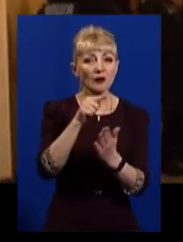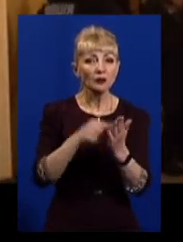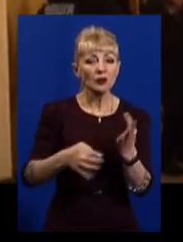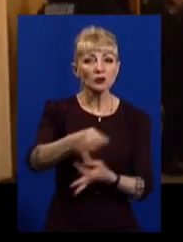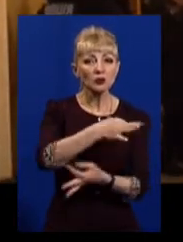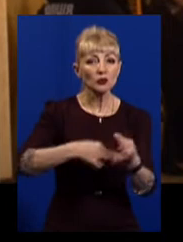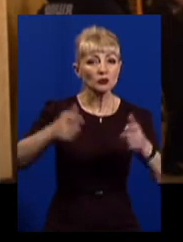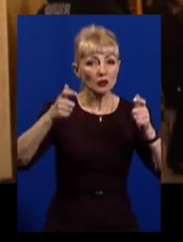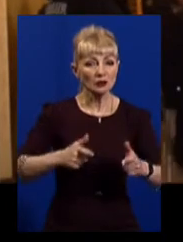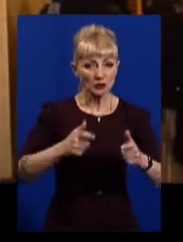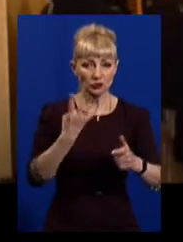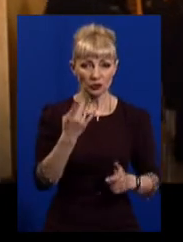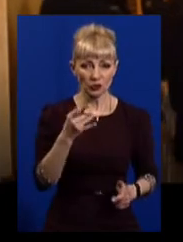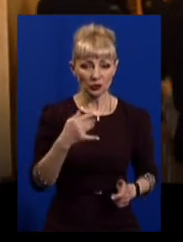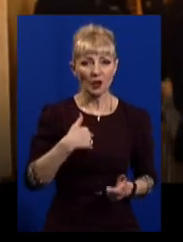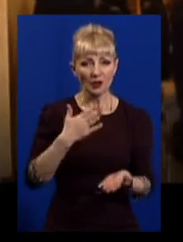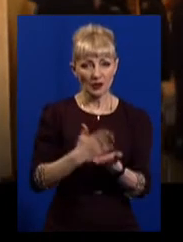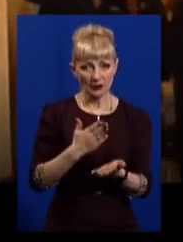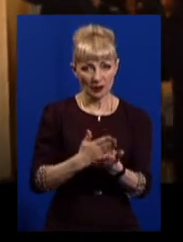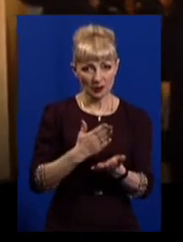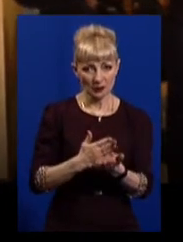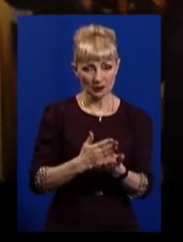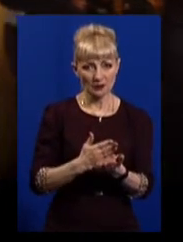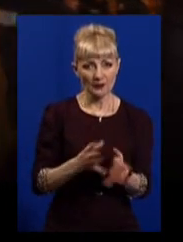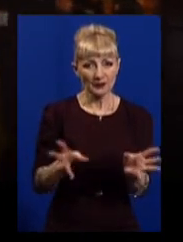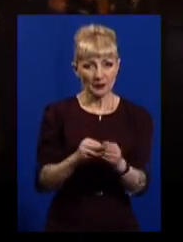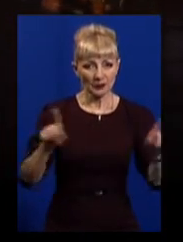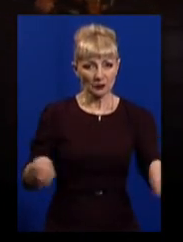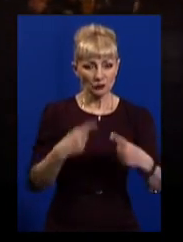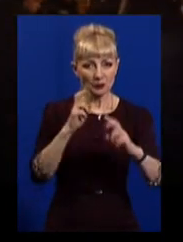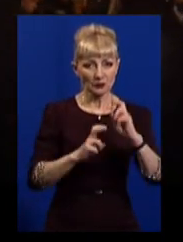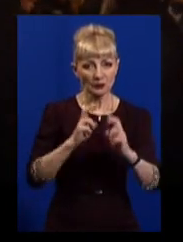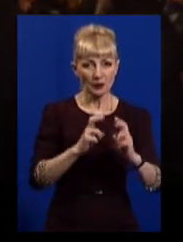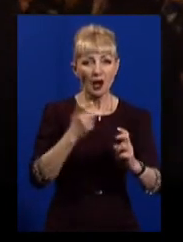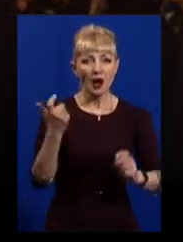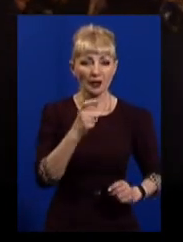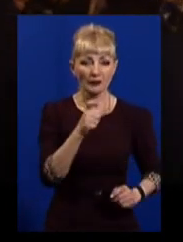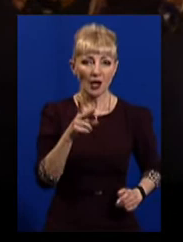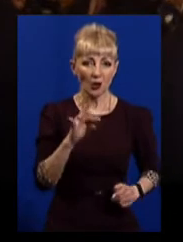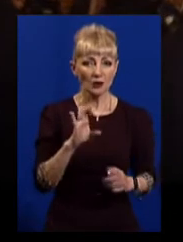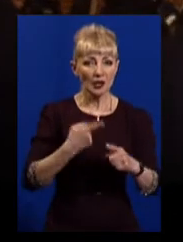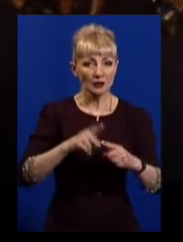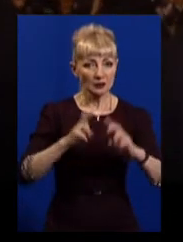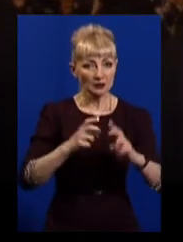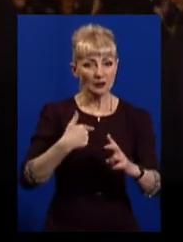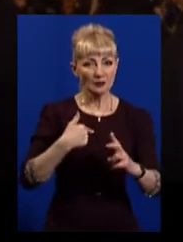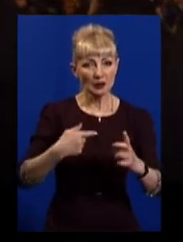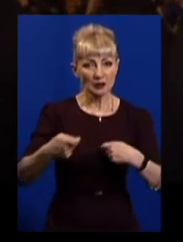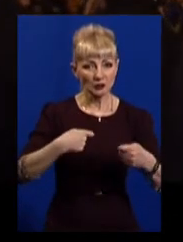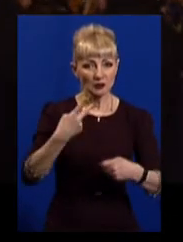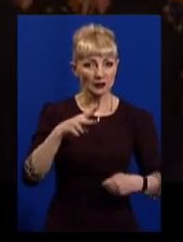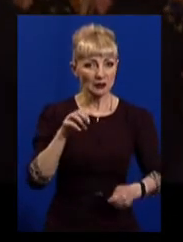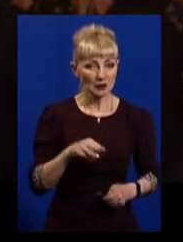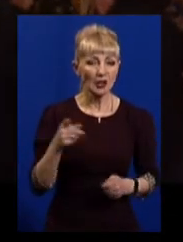співзасновником підприємства «Харків-Еко». З цим підприємством ми працюємо більше 20 років. Вони